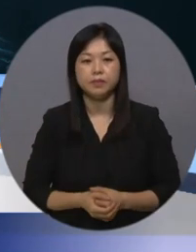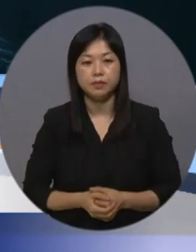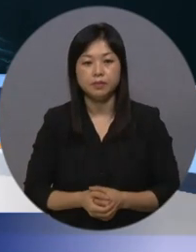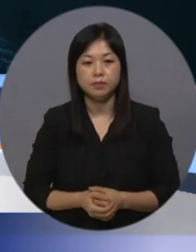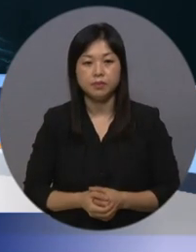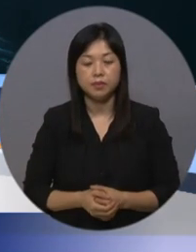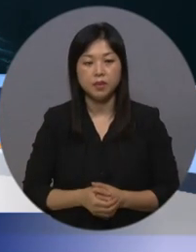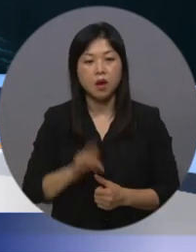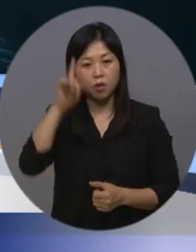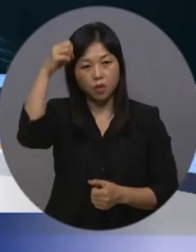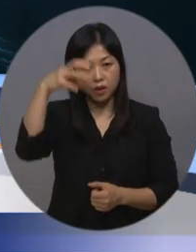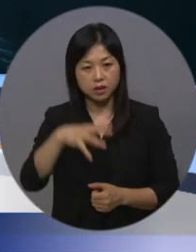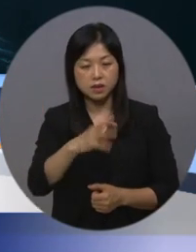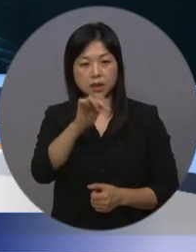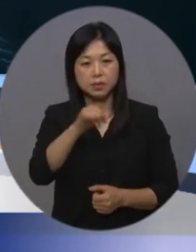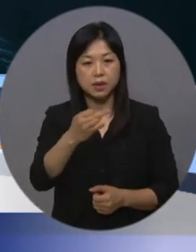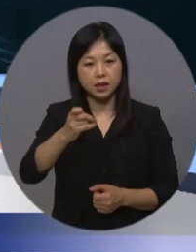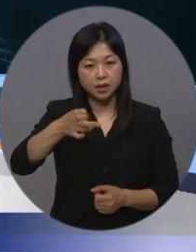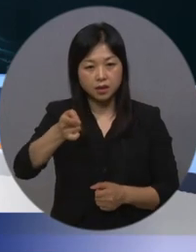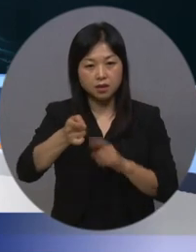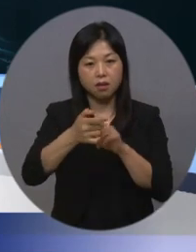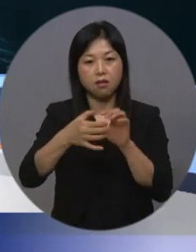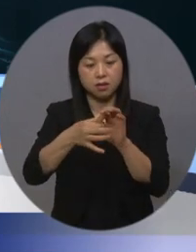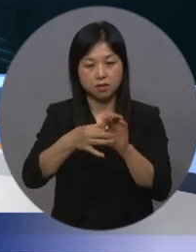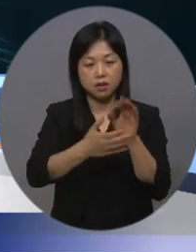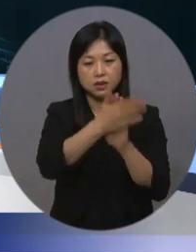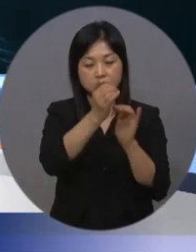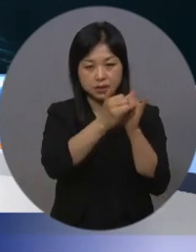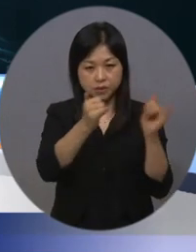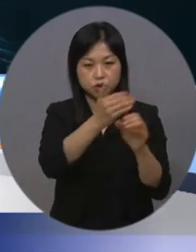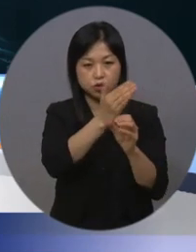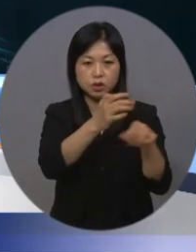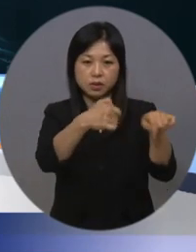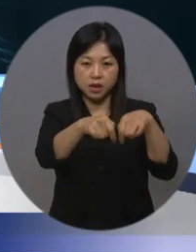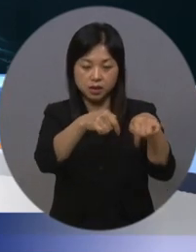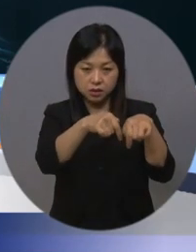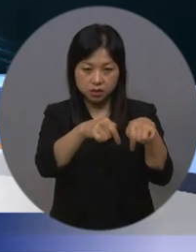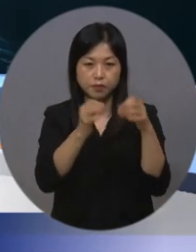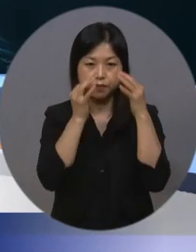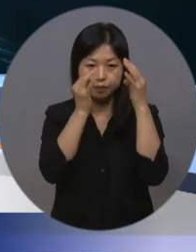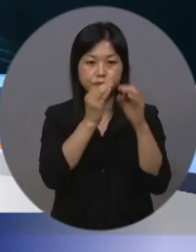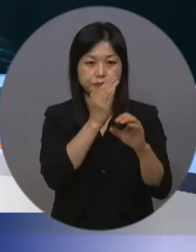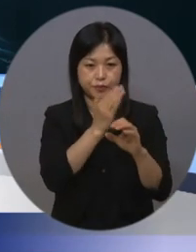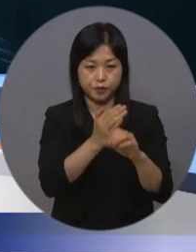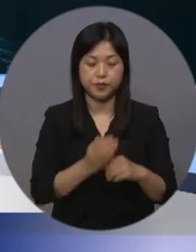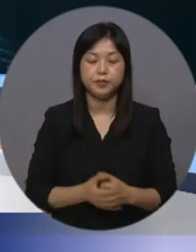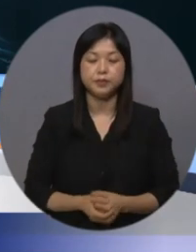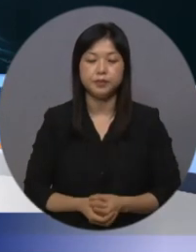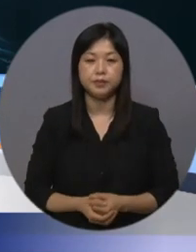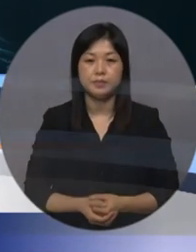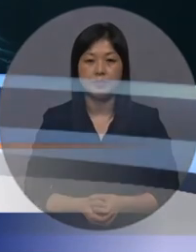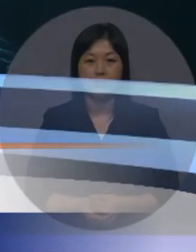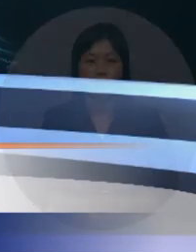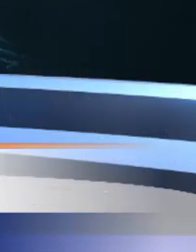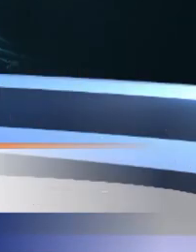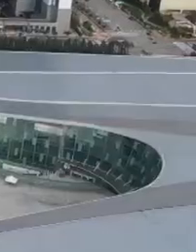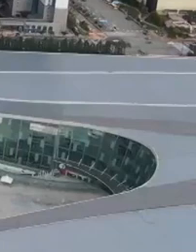고양시가 빅데이터를 활용한 시민중심 행정에 앞장서고 있습니다. 보도에 권용찬 기자입니다.